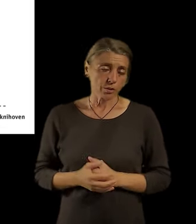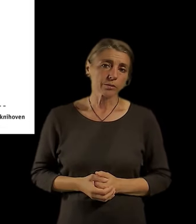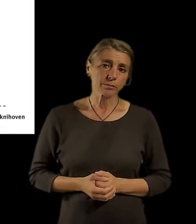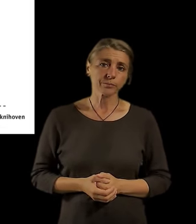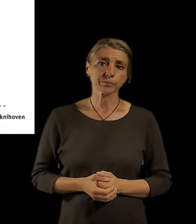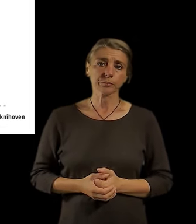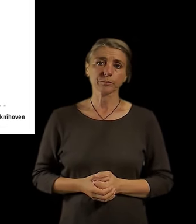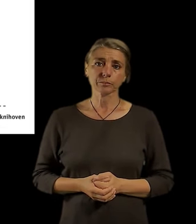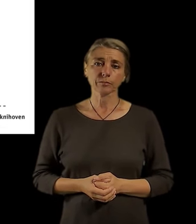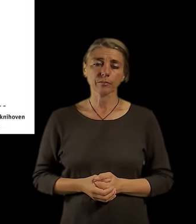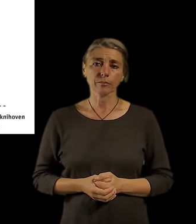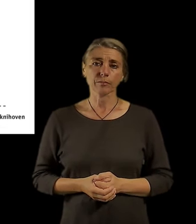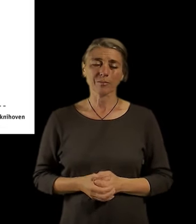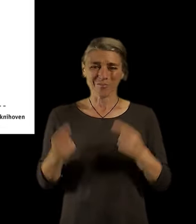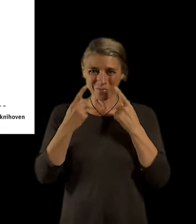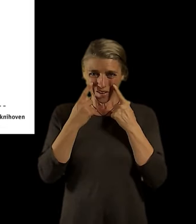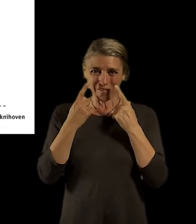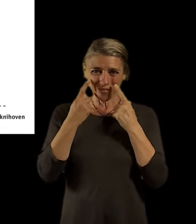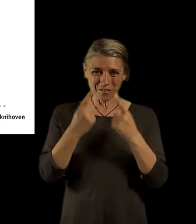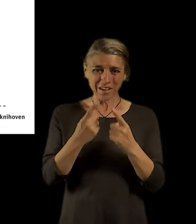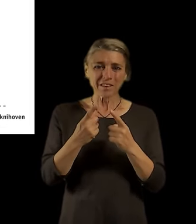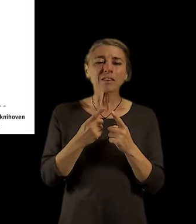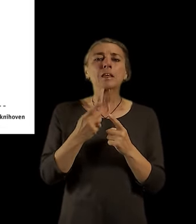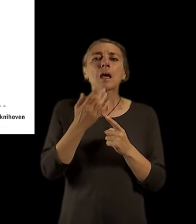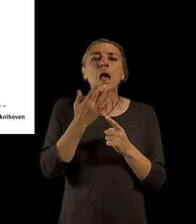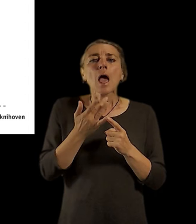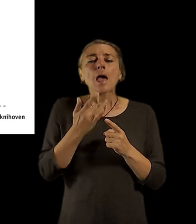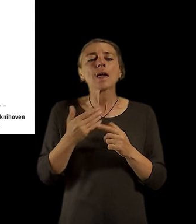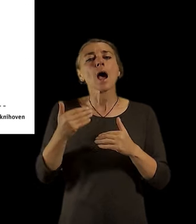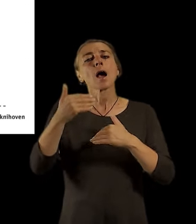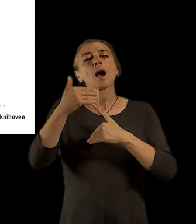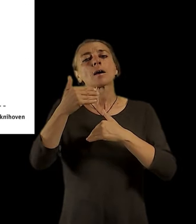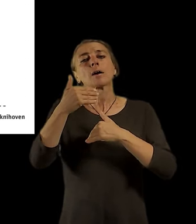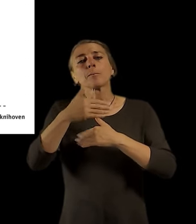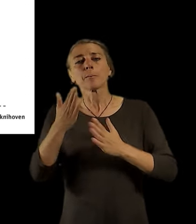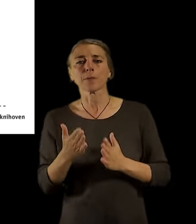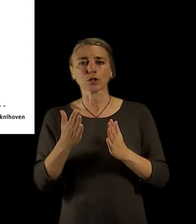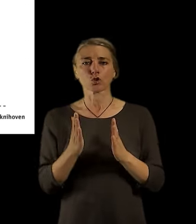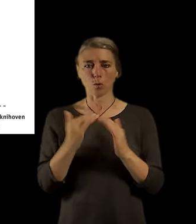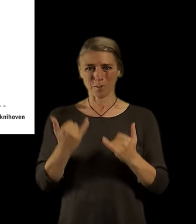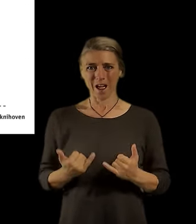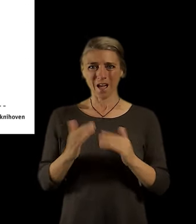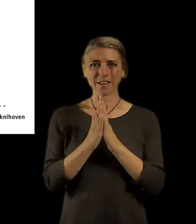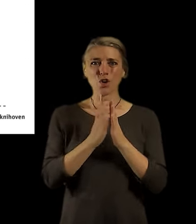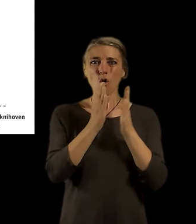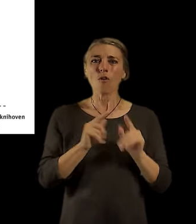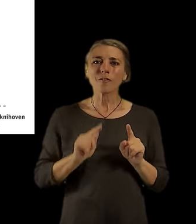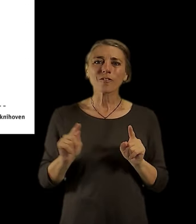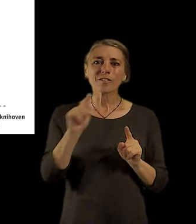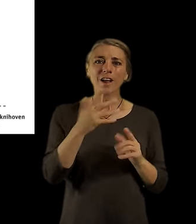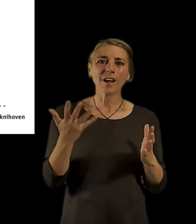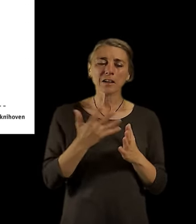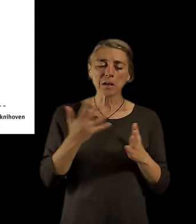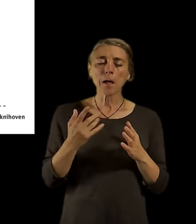Tak, tady můžete vidět zase ty docházková pásma knihoven v Praze. Je dobré říct, že v té vzdálenosti 800